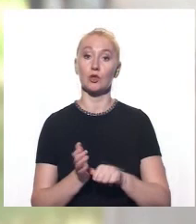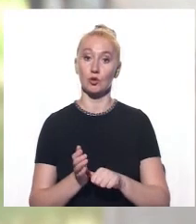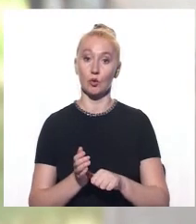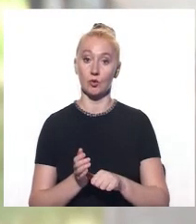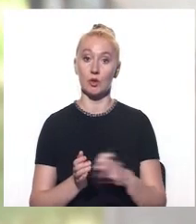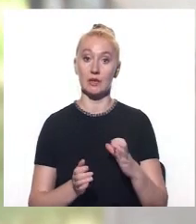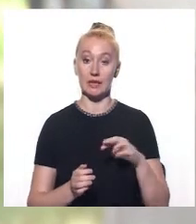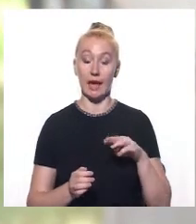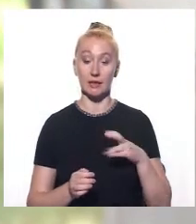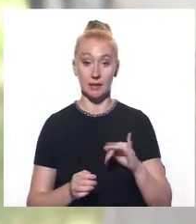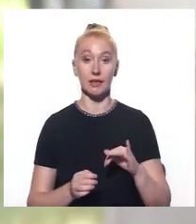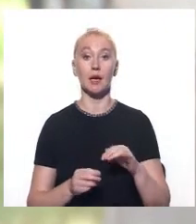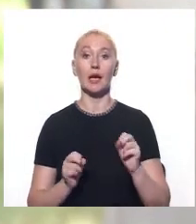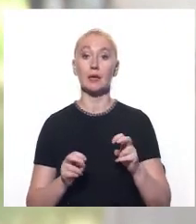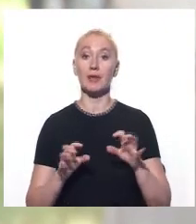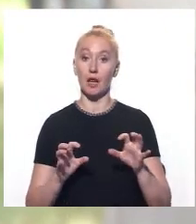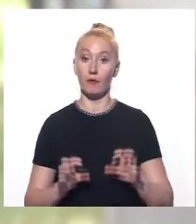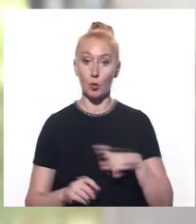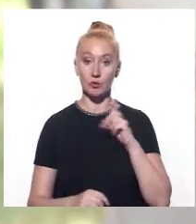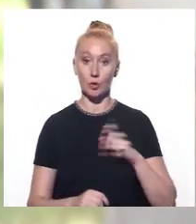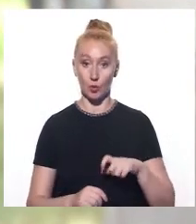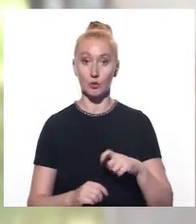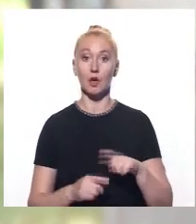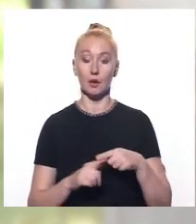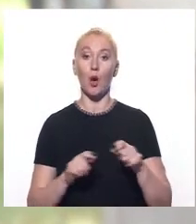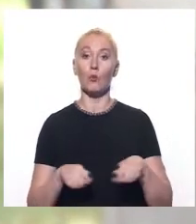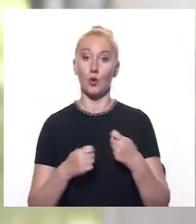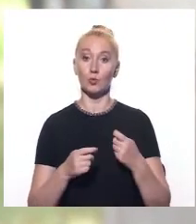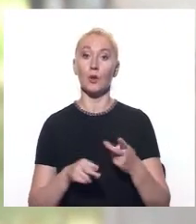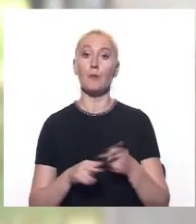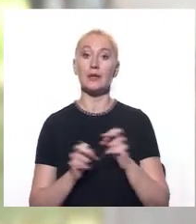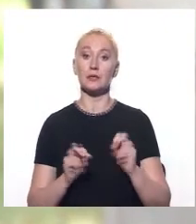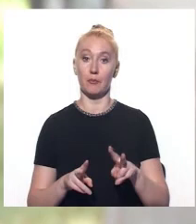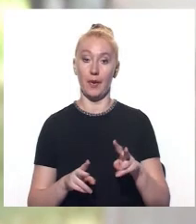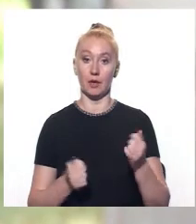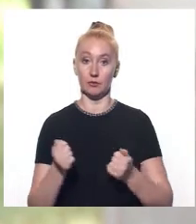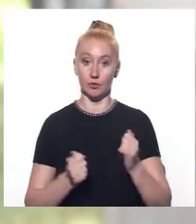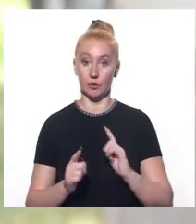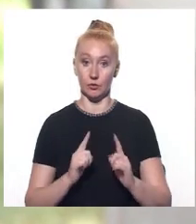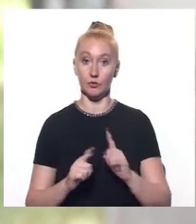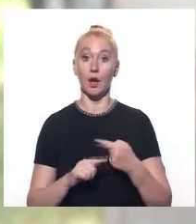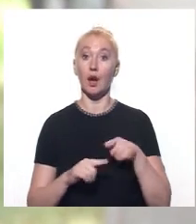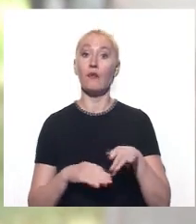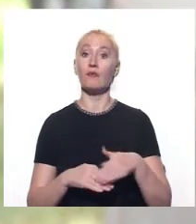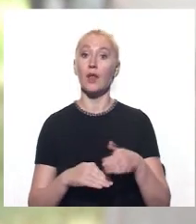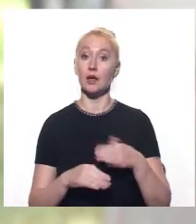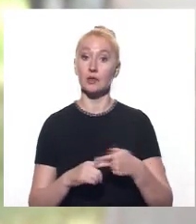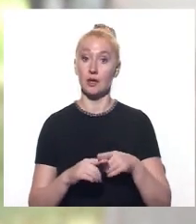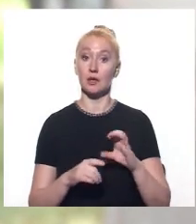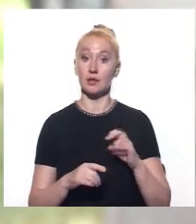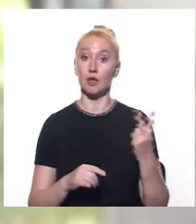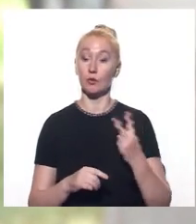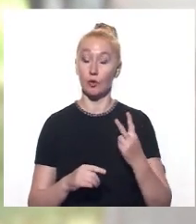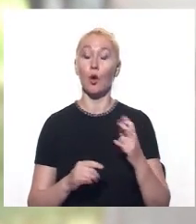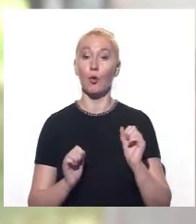статті Кримінального кодексу України, а саме порушення правил безпеки дорожнього руху. Санкція даної статті 2-ї